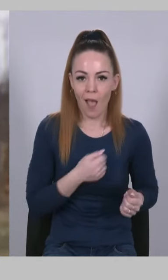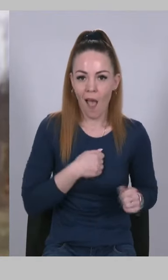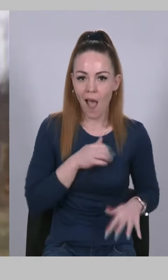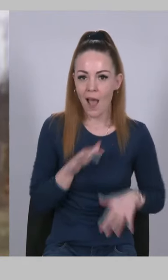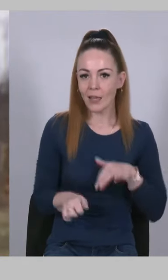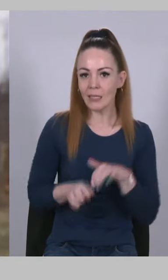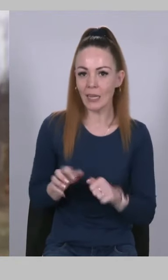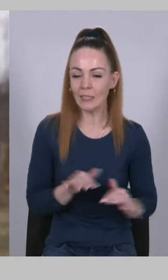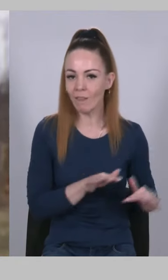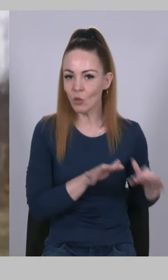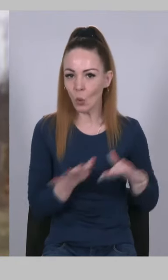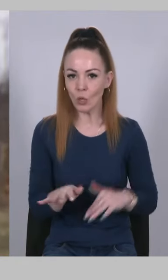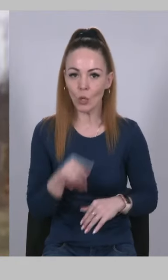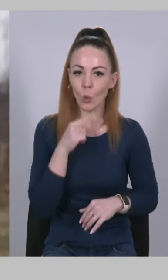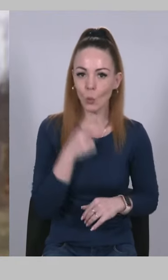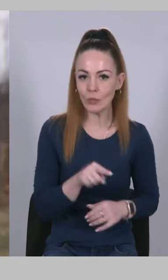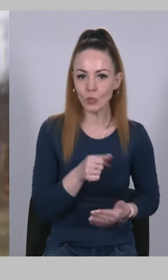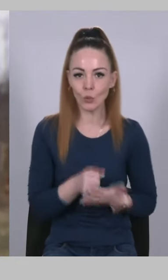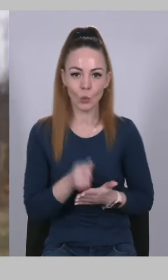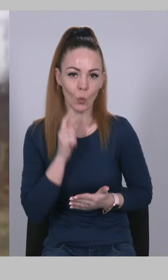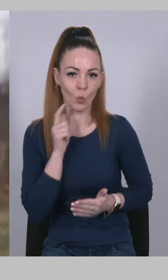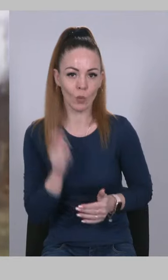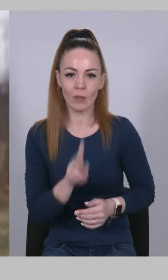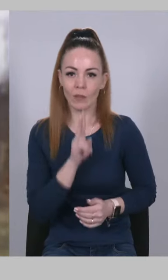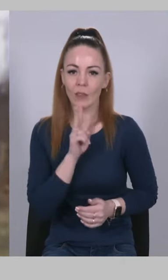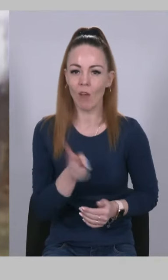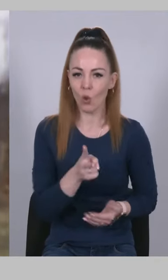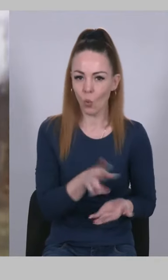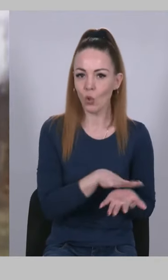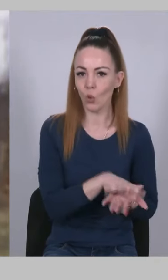України. Два роки руйнувань,